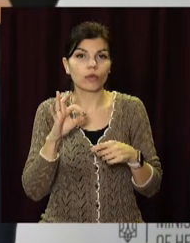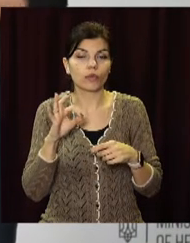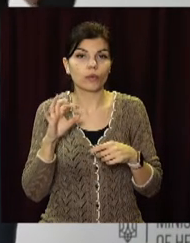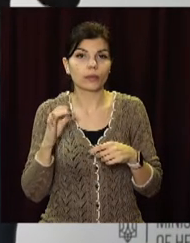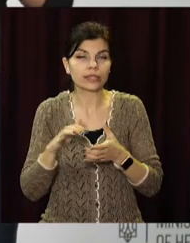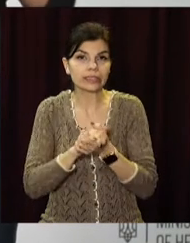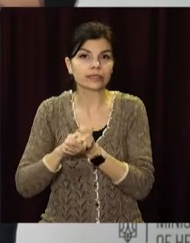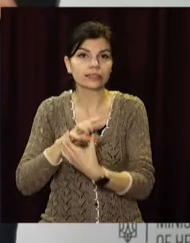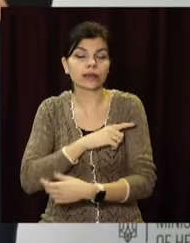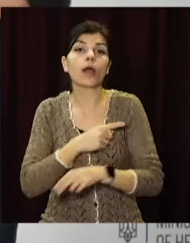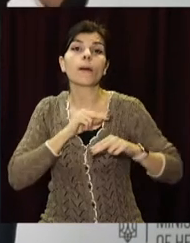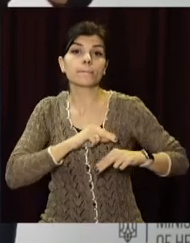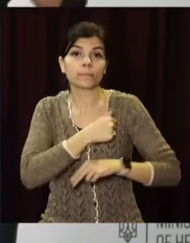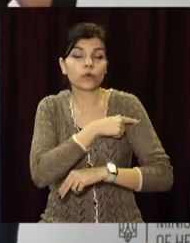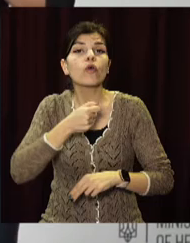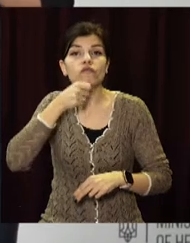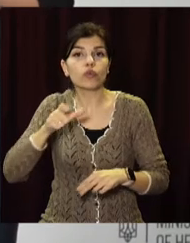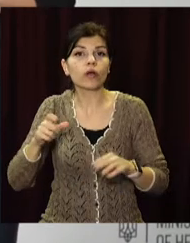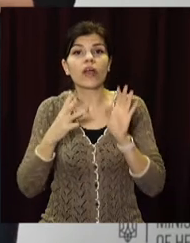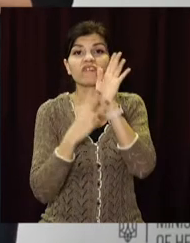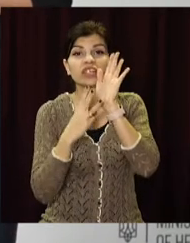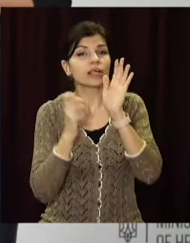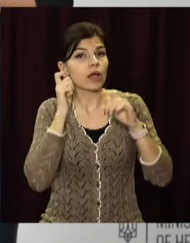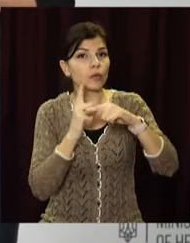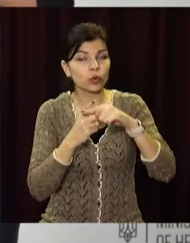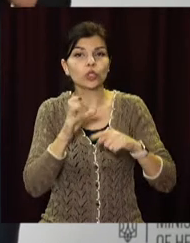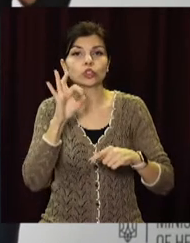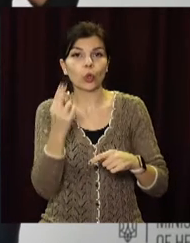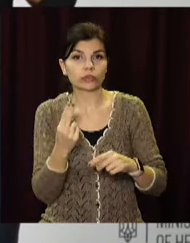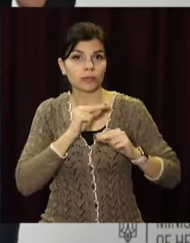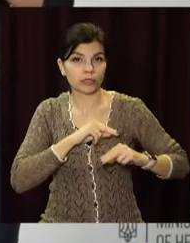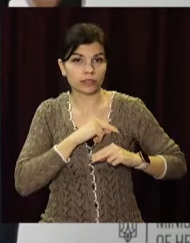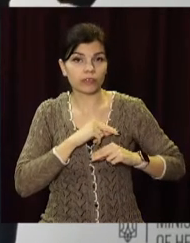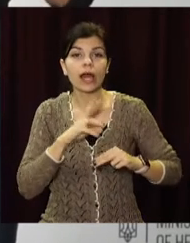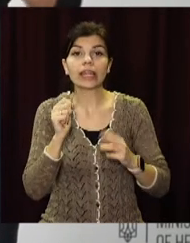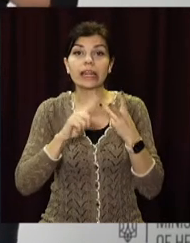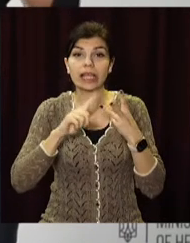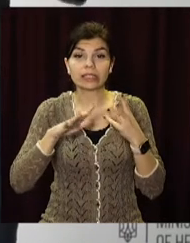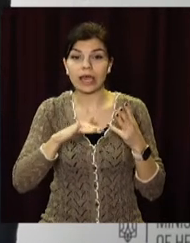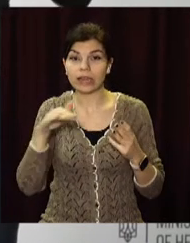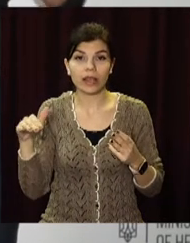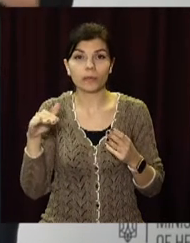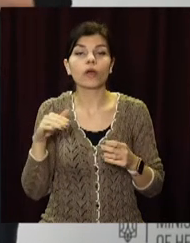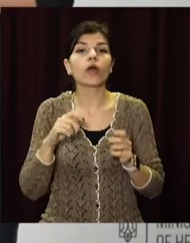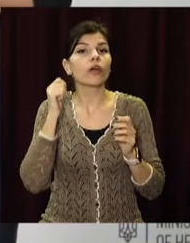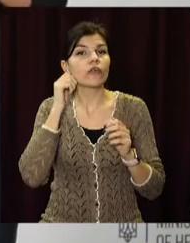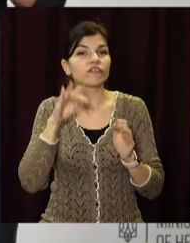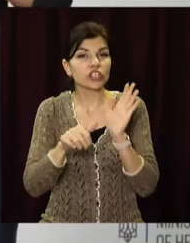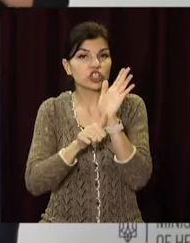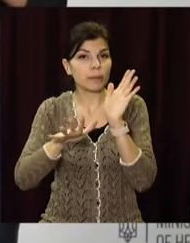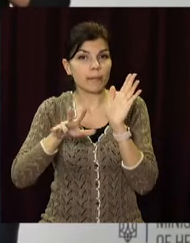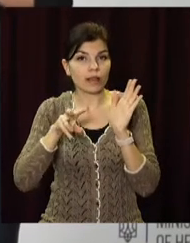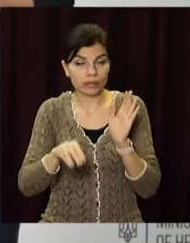етапі це медичні працівники, люди похилого віку 80+, та соціальні працівники. На третьому етапі люди віком від 65